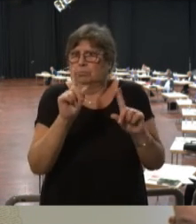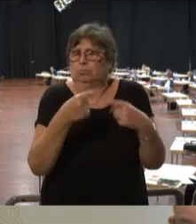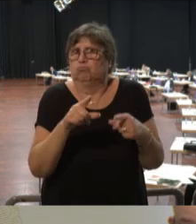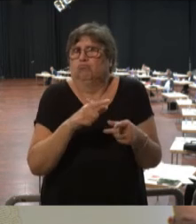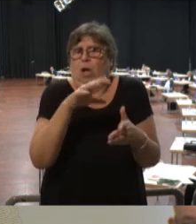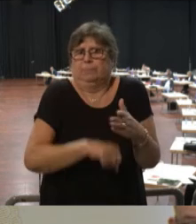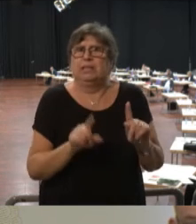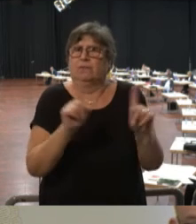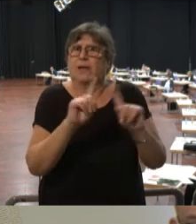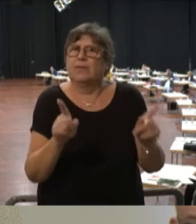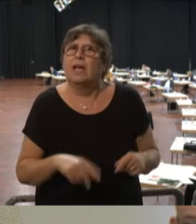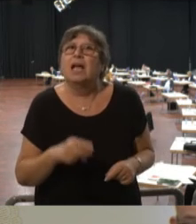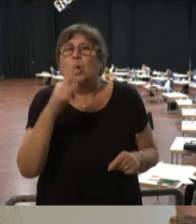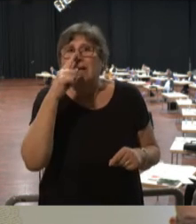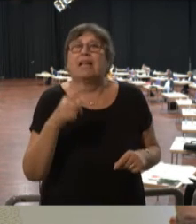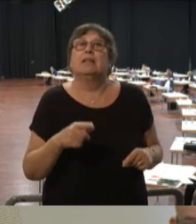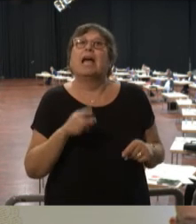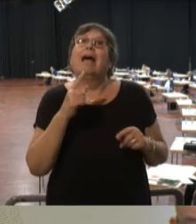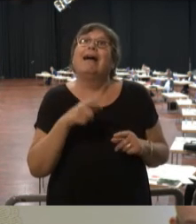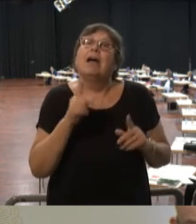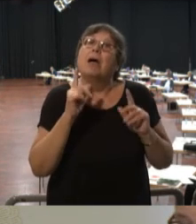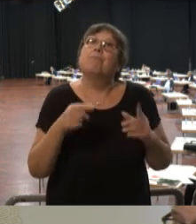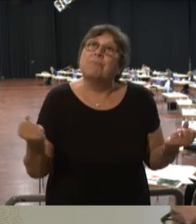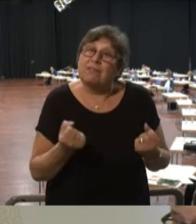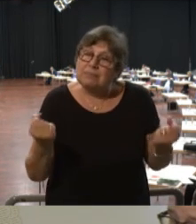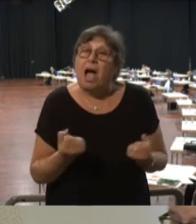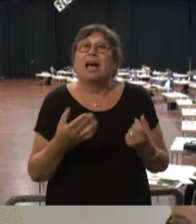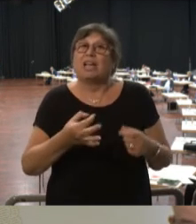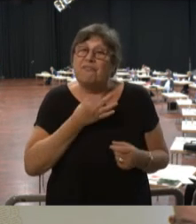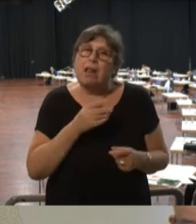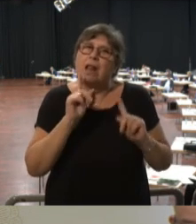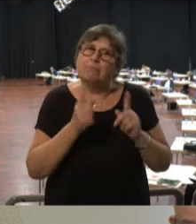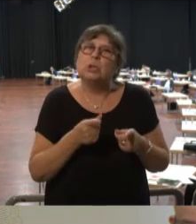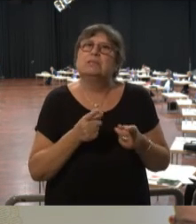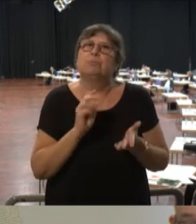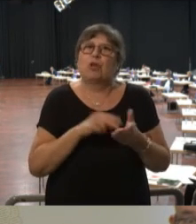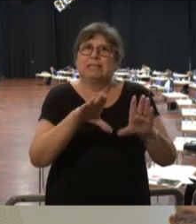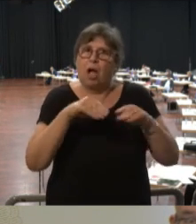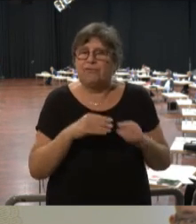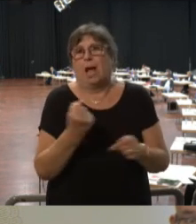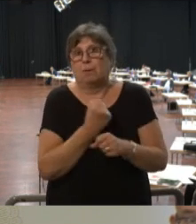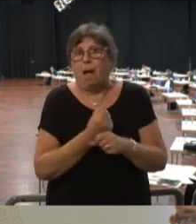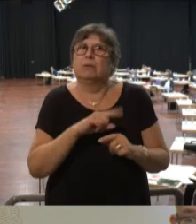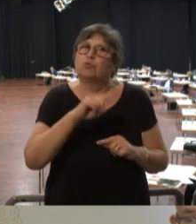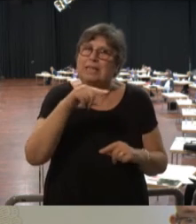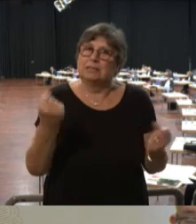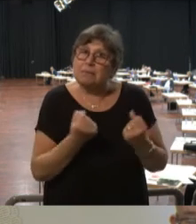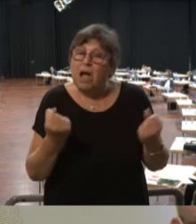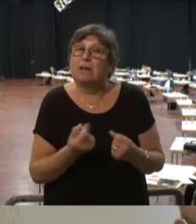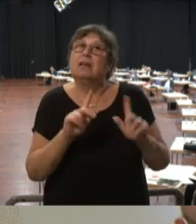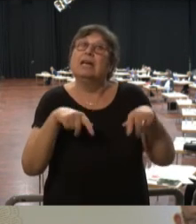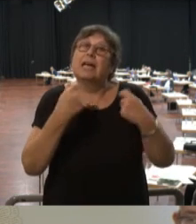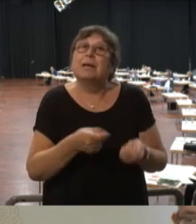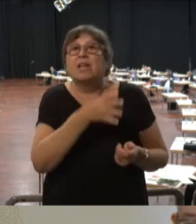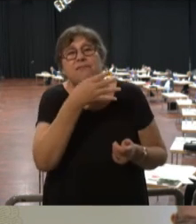abziehen. Also ich denke, wenn man tätig werden will, muss man eine Bestandsaufnahme machen. Und die sieht so aus, es gibt sehr